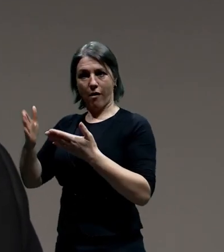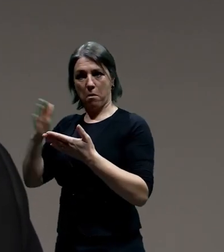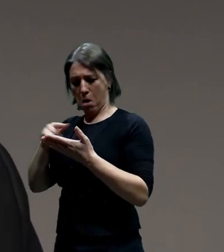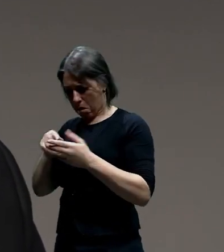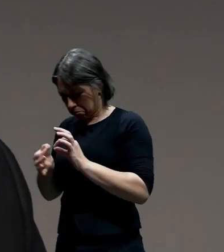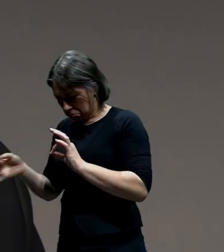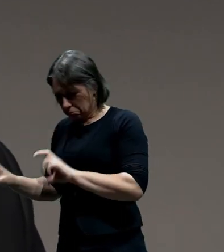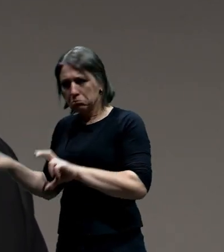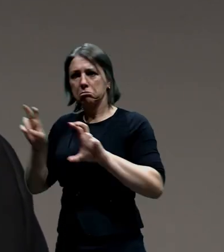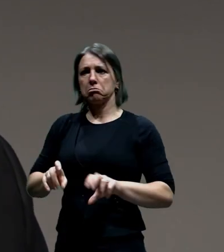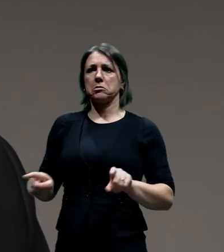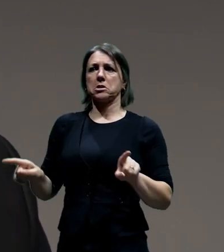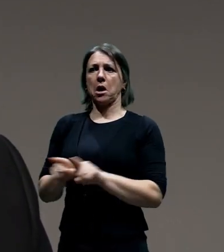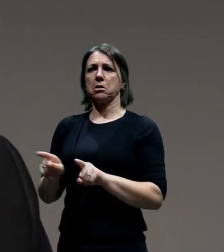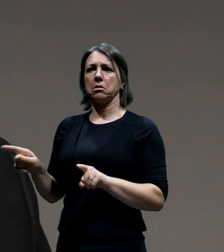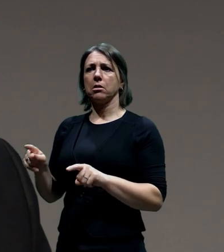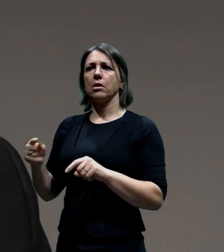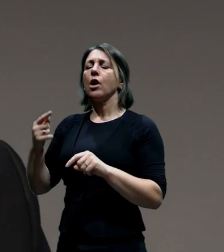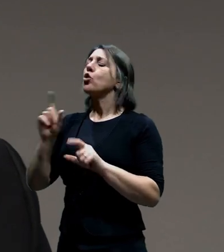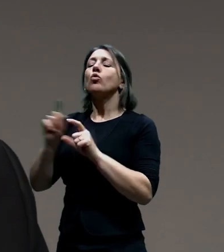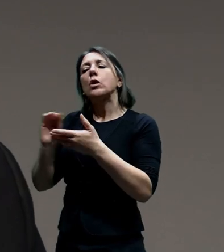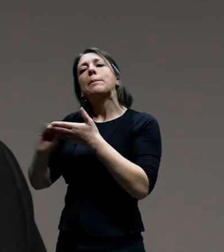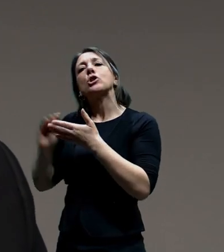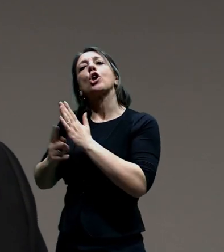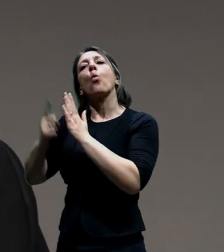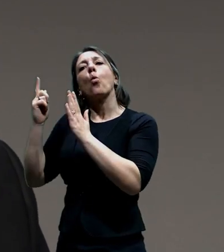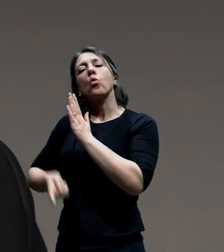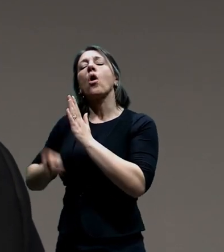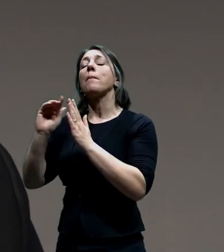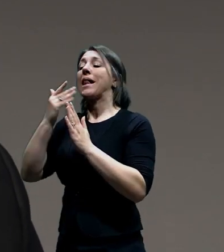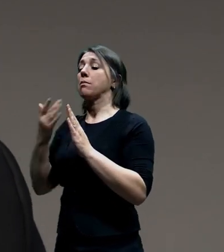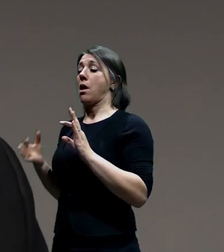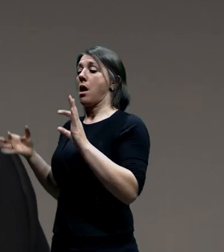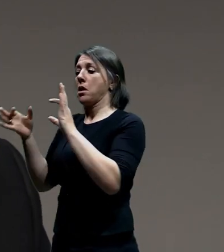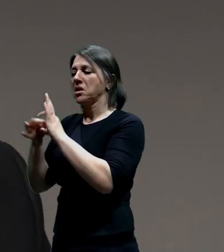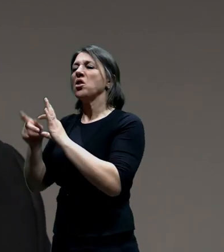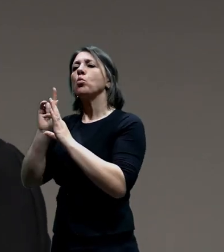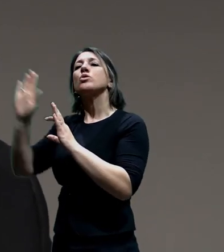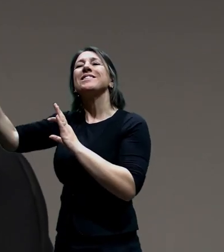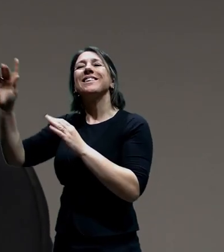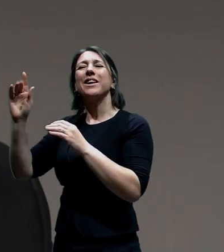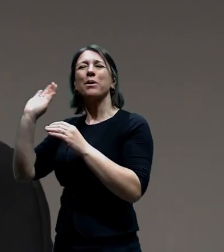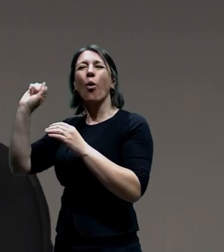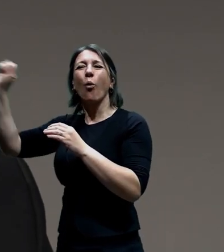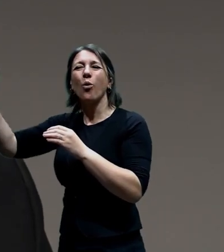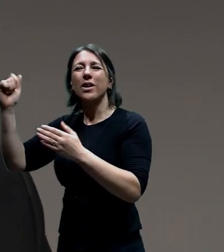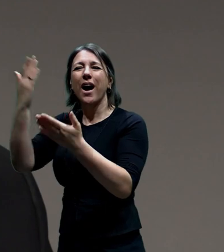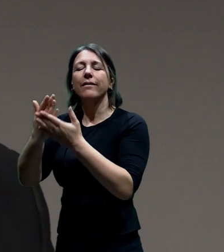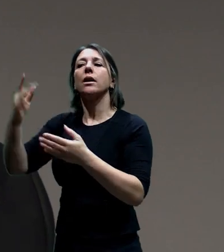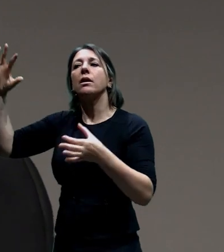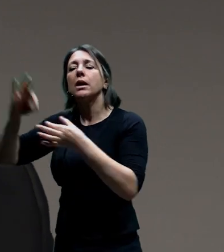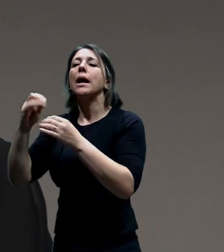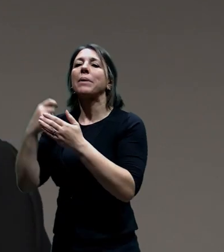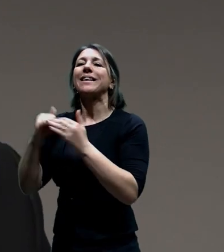jedna z těch variant byla pro zkoumat variantu napojení libeňské spojky dle D3A. A vzhledem k tomu, že těch variant tam zůstalo jakoby